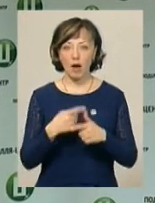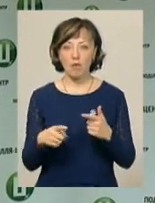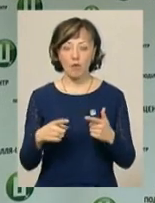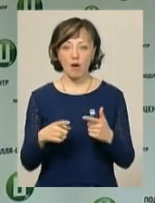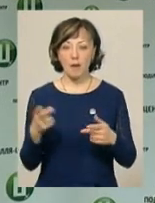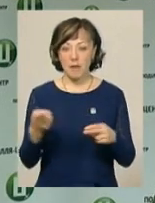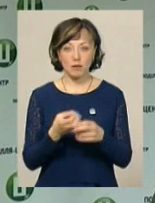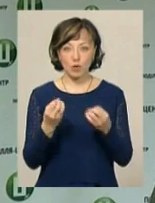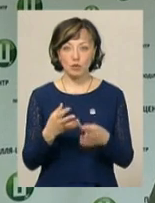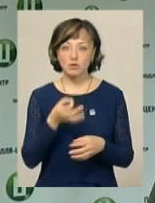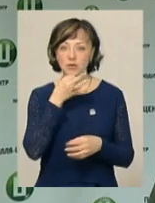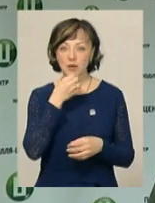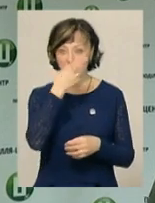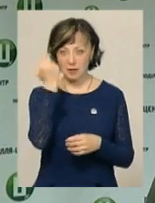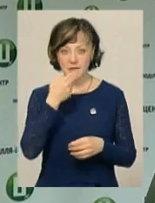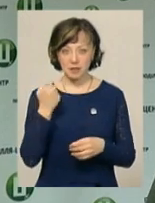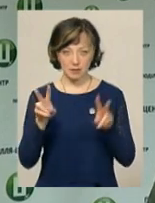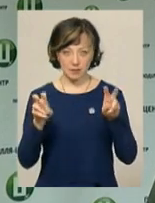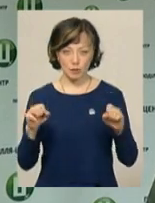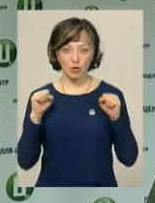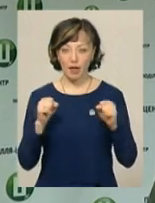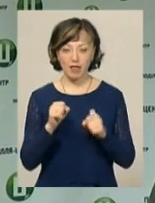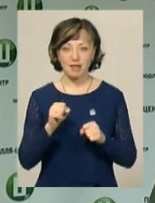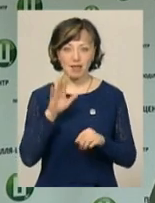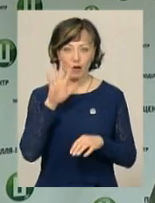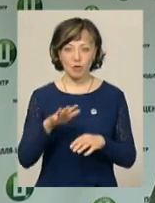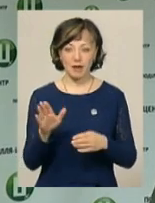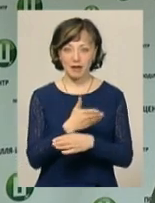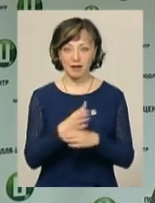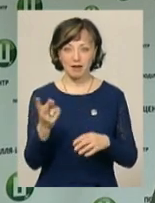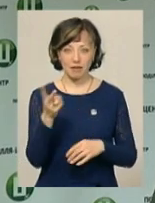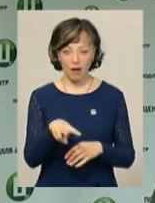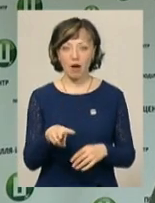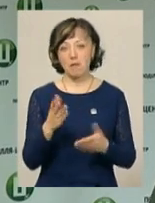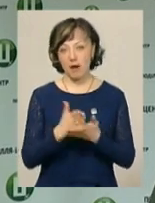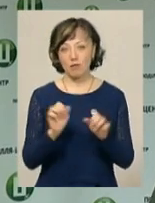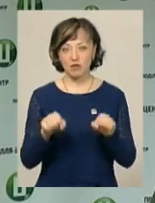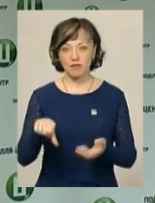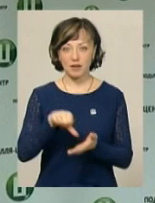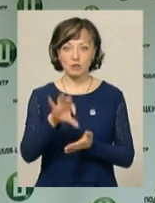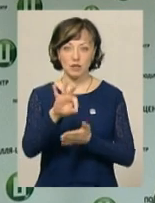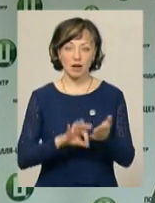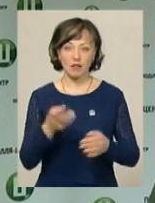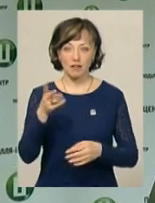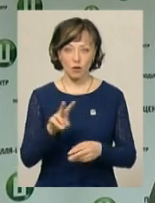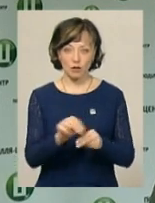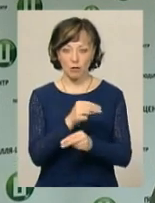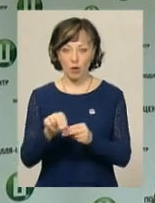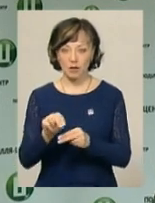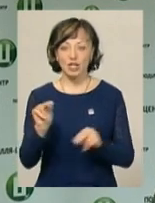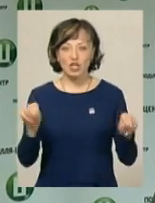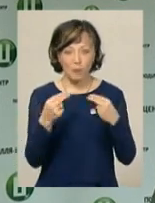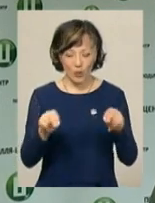взагалі ті, хто просто люблять бразильський джиу-джитсу і не люблять ділитися на цих два розділи, то вони мають можливість виступити одразу в цих двох чемпіонатах.